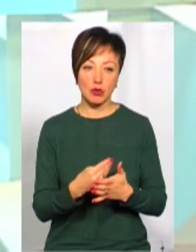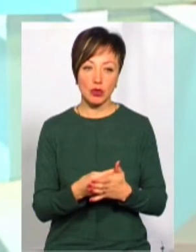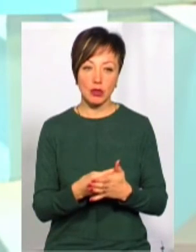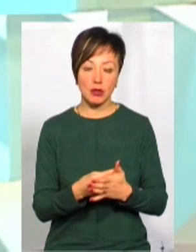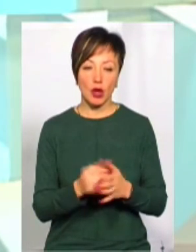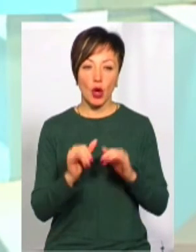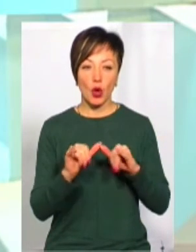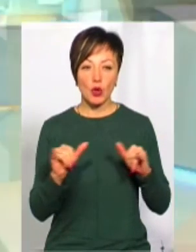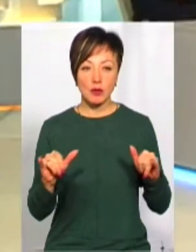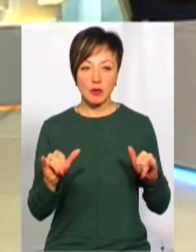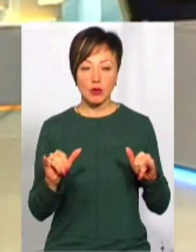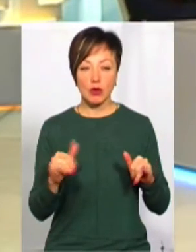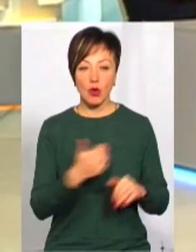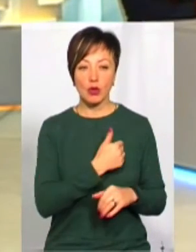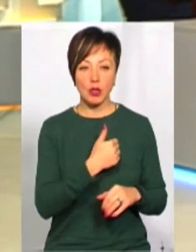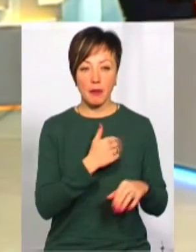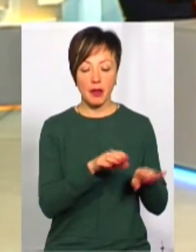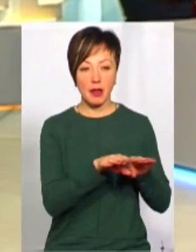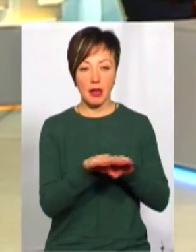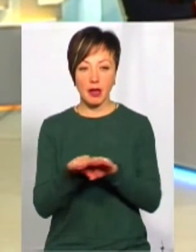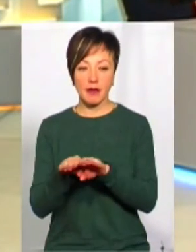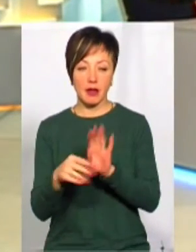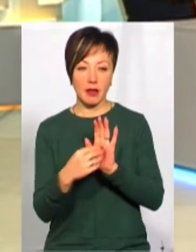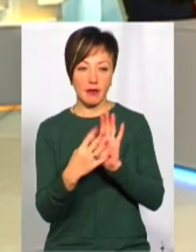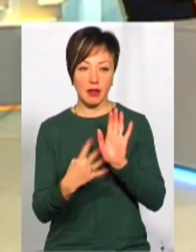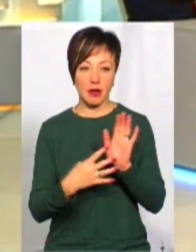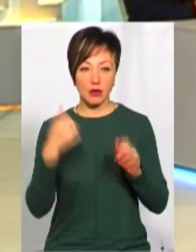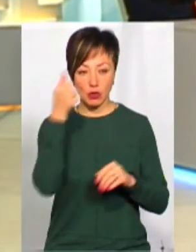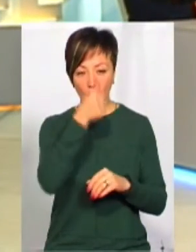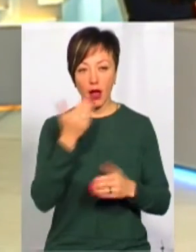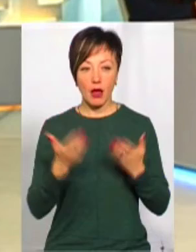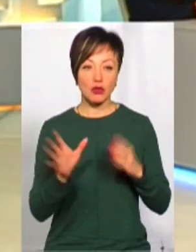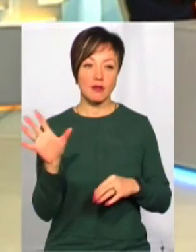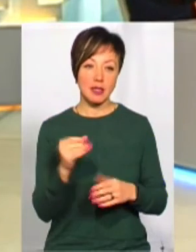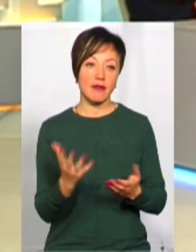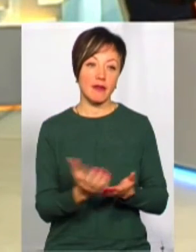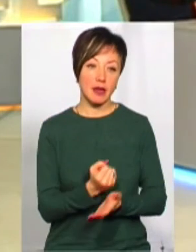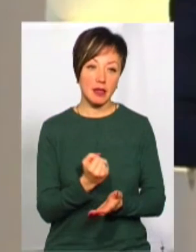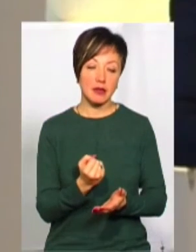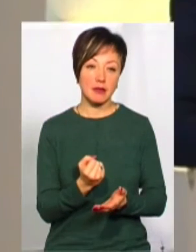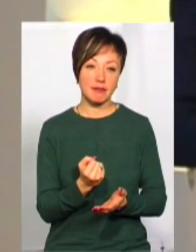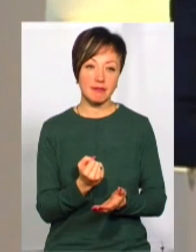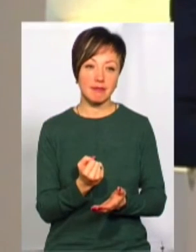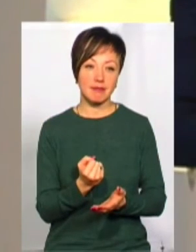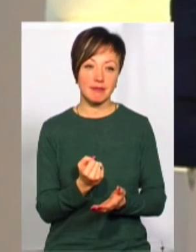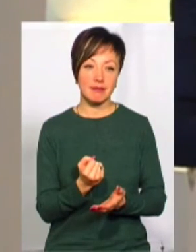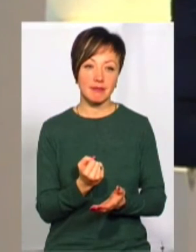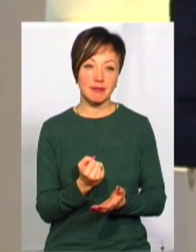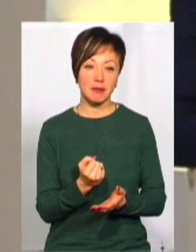розвитку хоча б на рівні 2019 року. Якщо все вийде, то бюджет буде